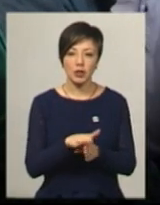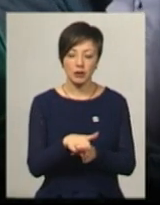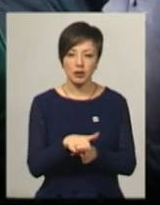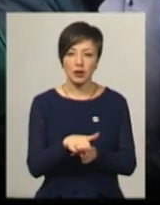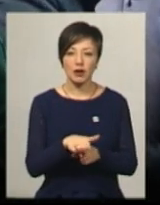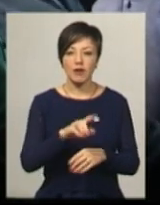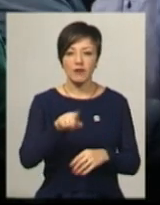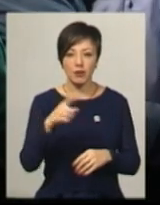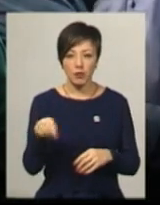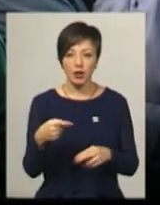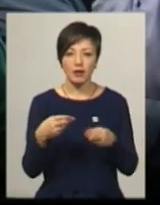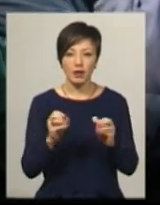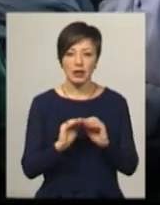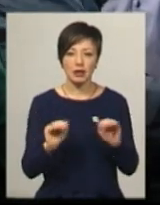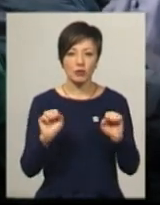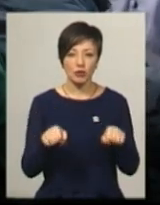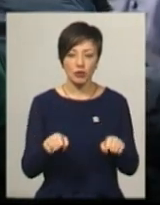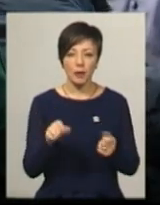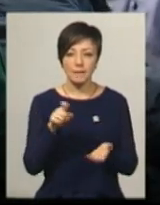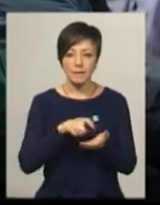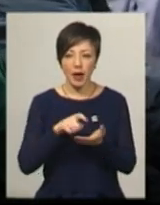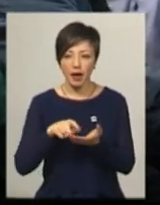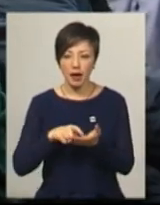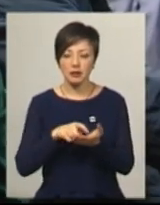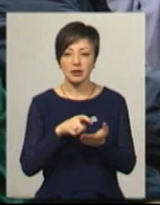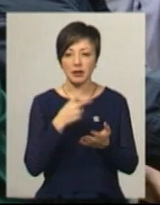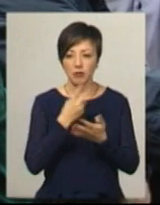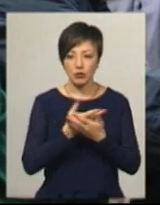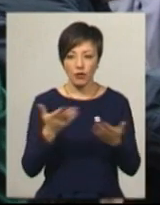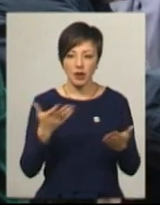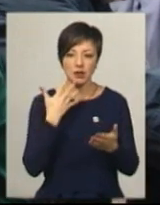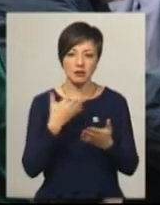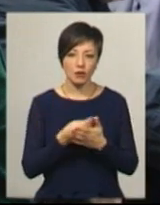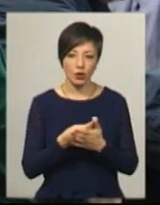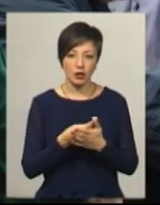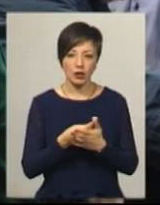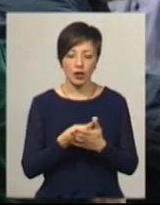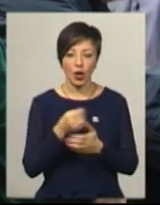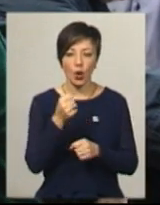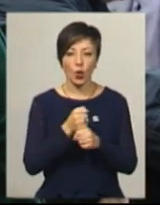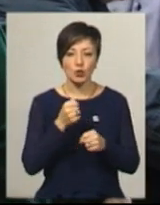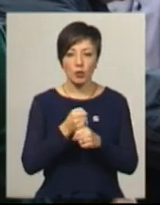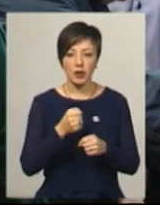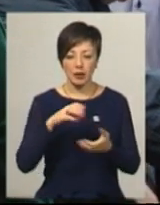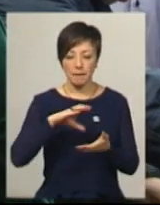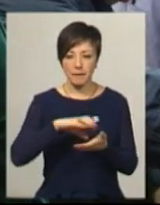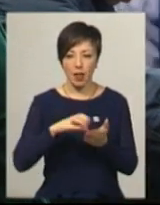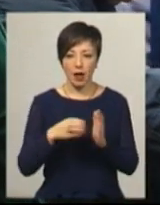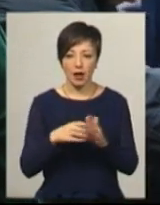вимоги, де діти можуть паяти, демонструвати свої розроблені плати.